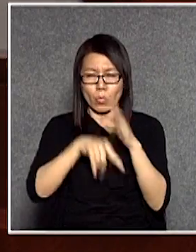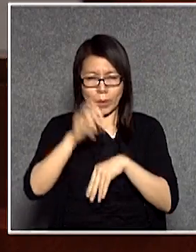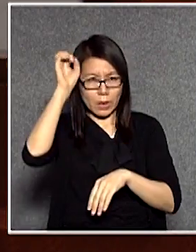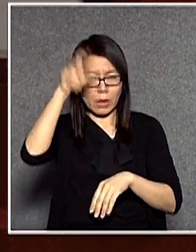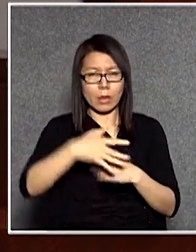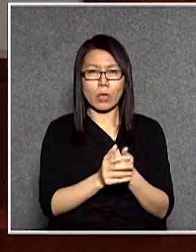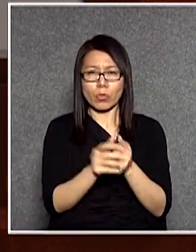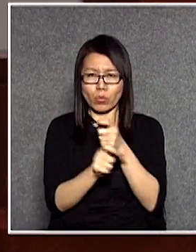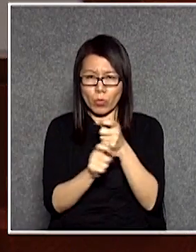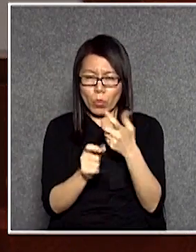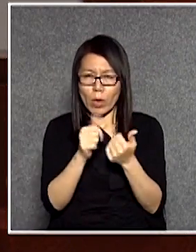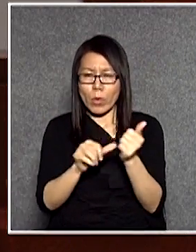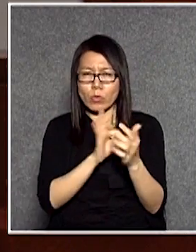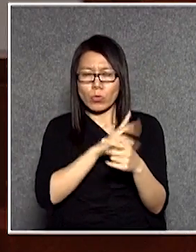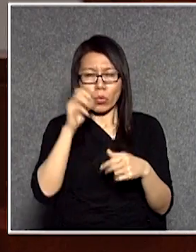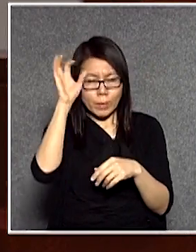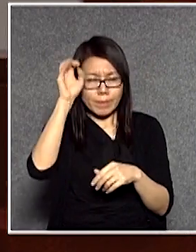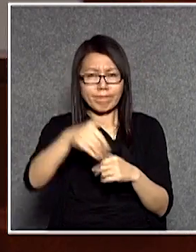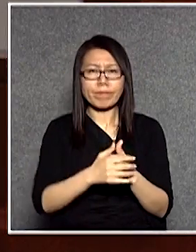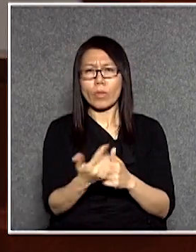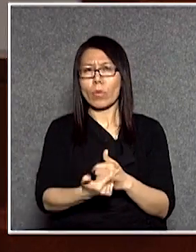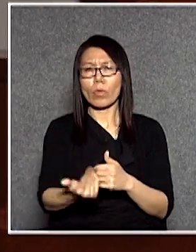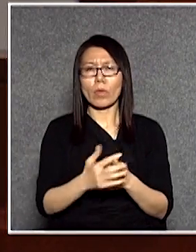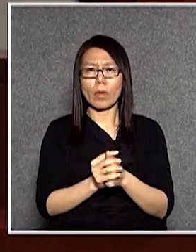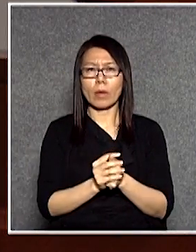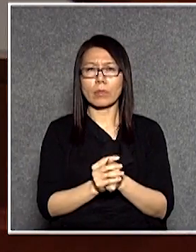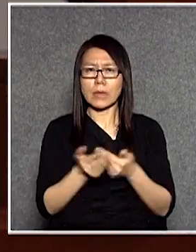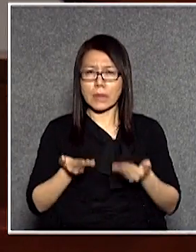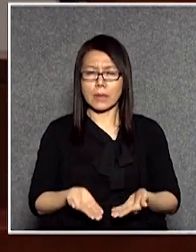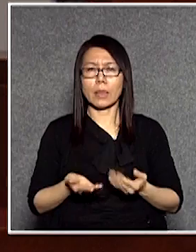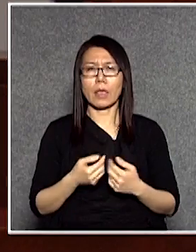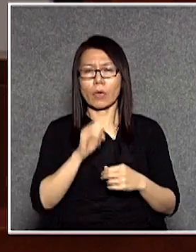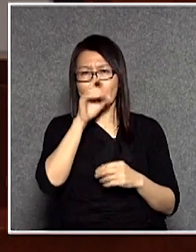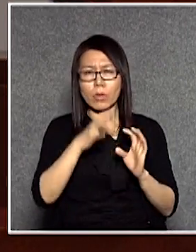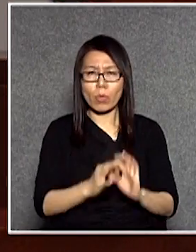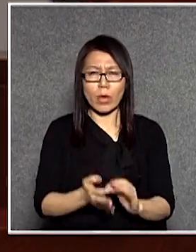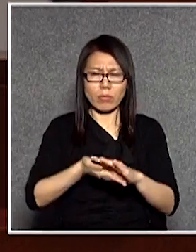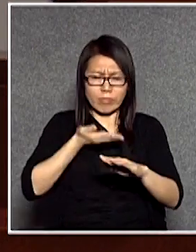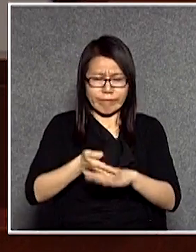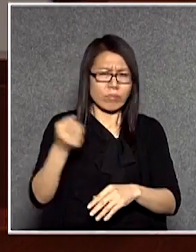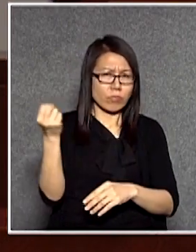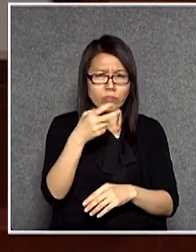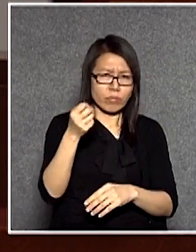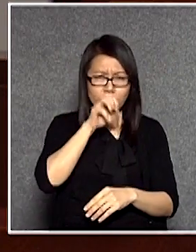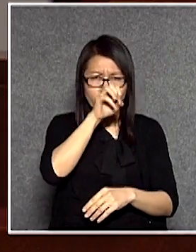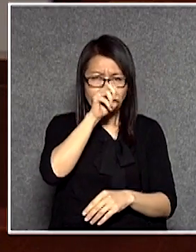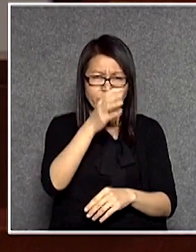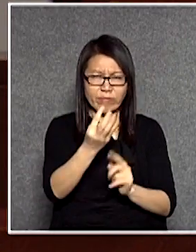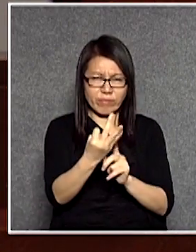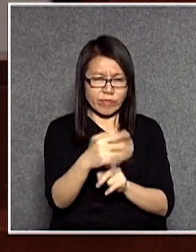目委員會的報告書也都有很多建議這些建議我就不想在這裡重新再一次去講一次